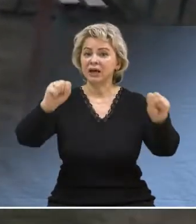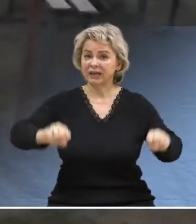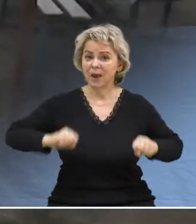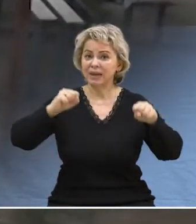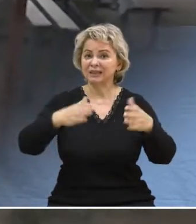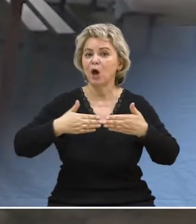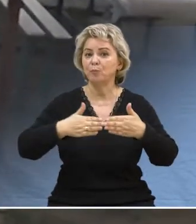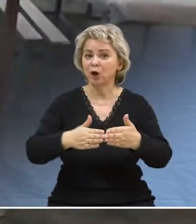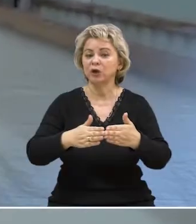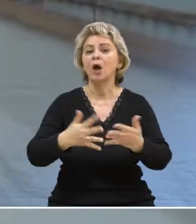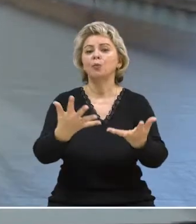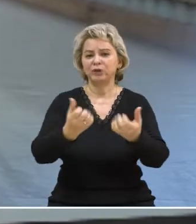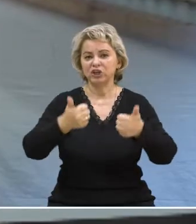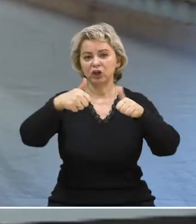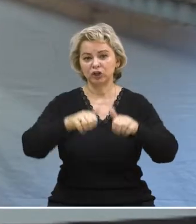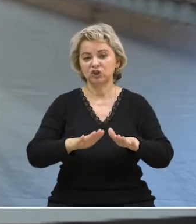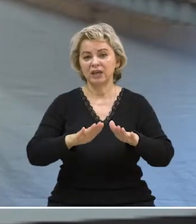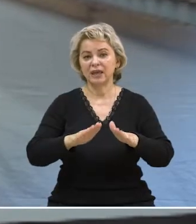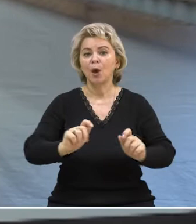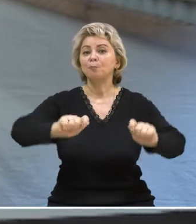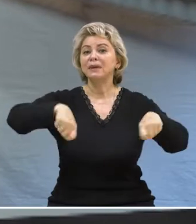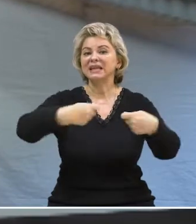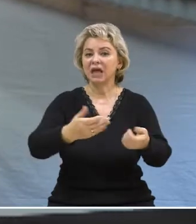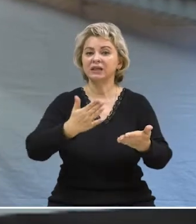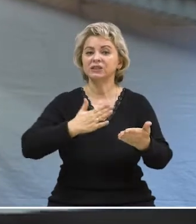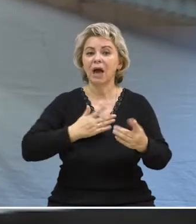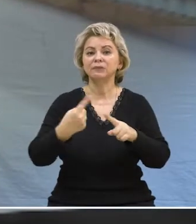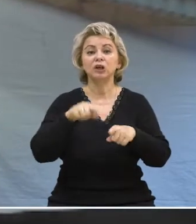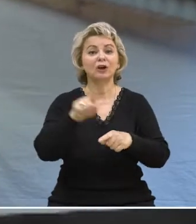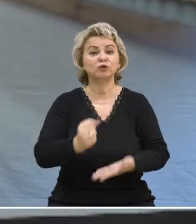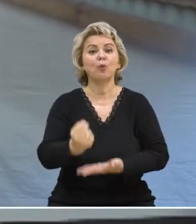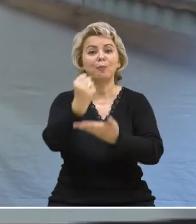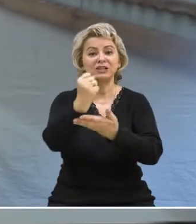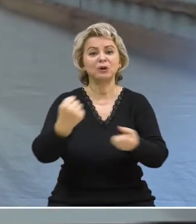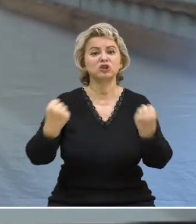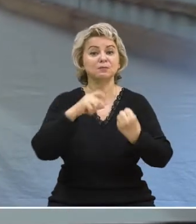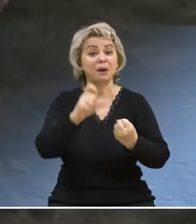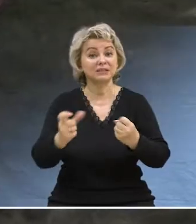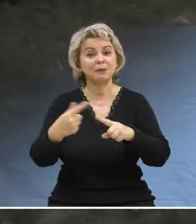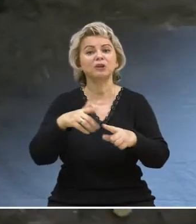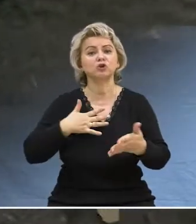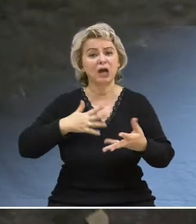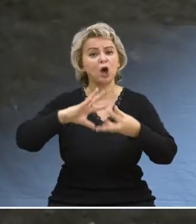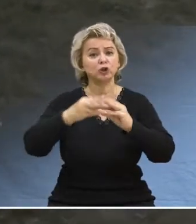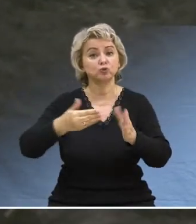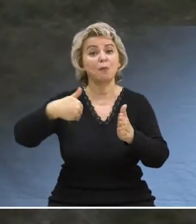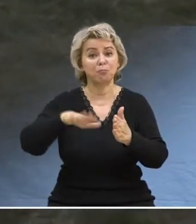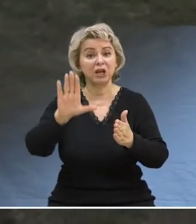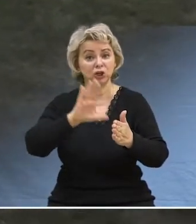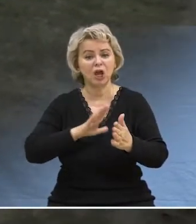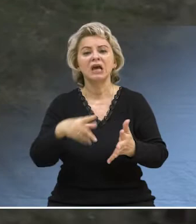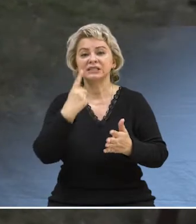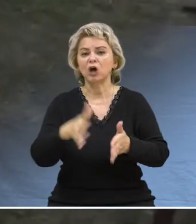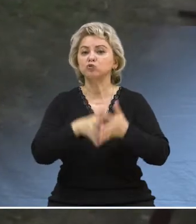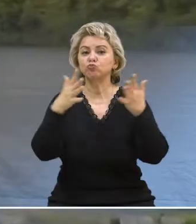гребли на байдарках и каное приняла решение передать нам, для того, чтобы поддержать каменских спортсменов, для того, чтобы наши результаты были еще